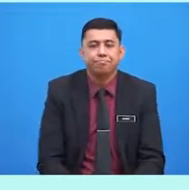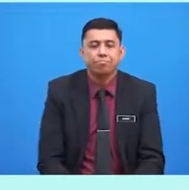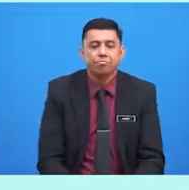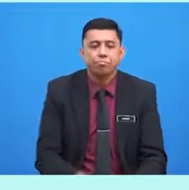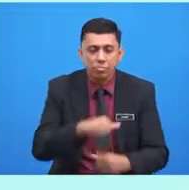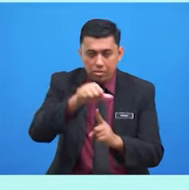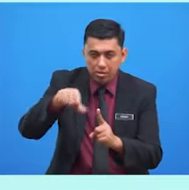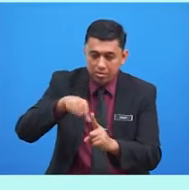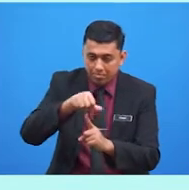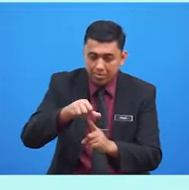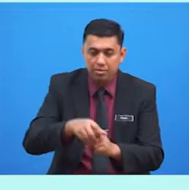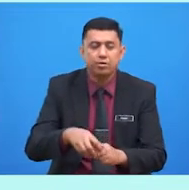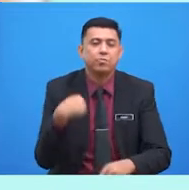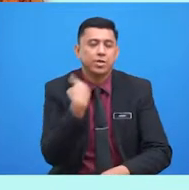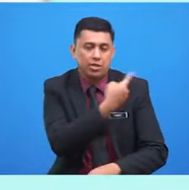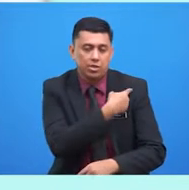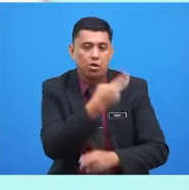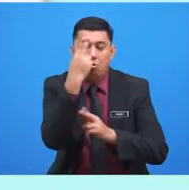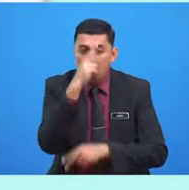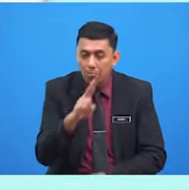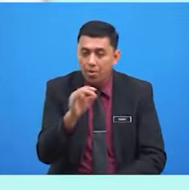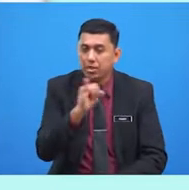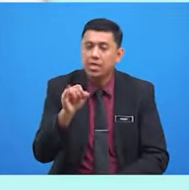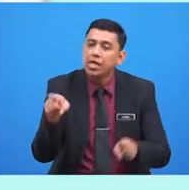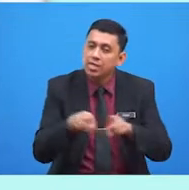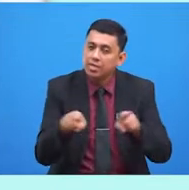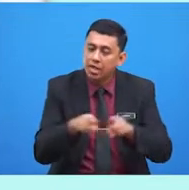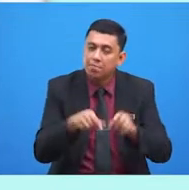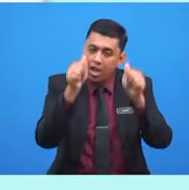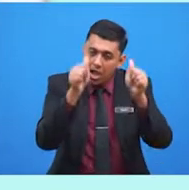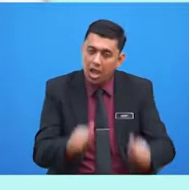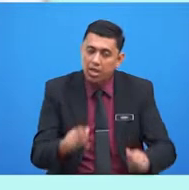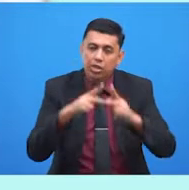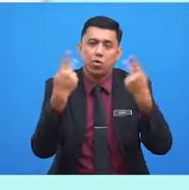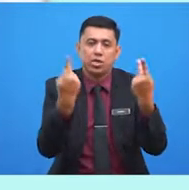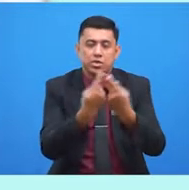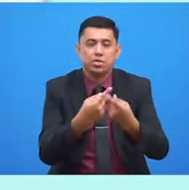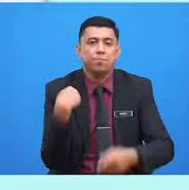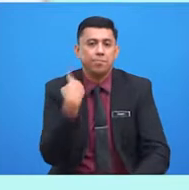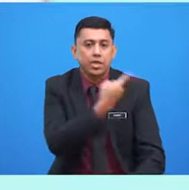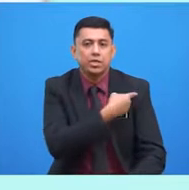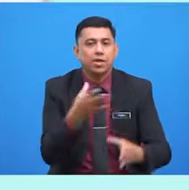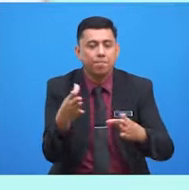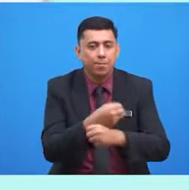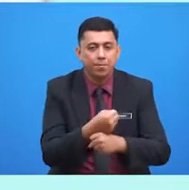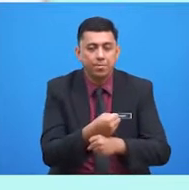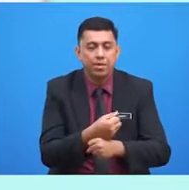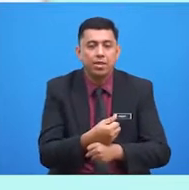Apabila kita menghormati sesama ahli keluarga, kita dapat